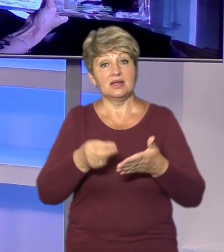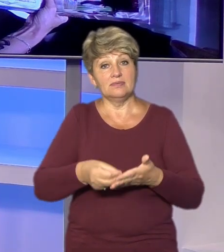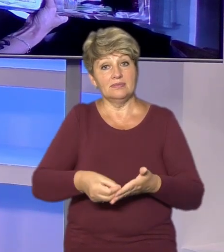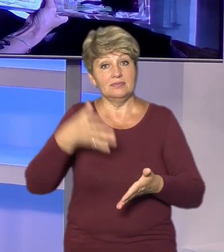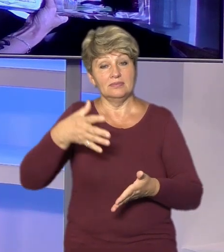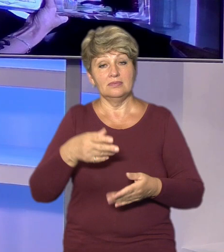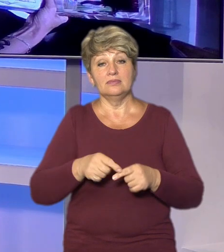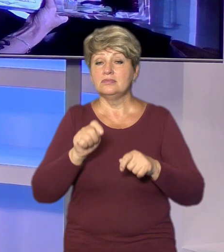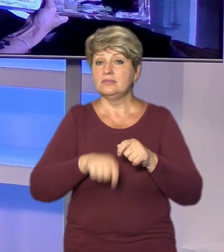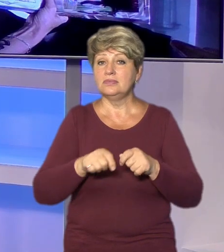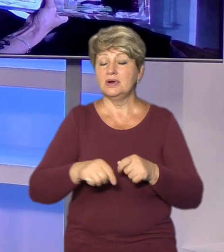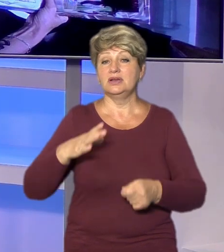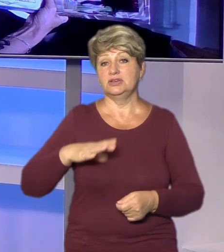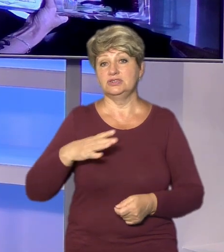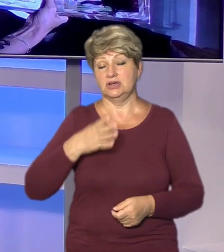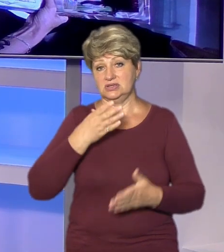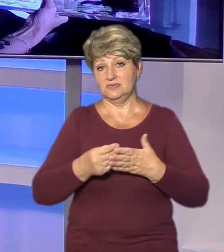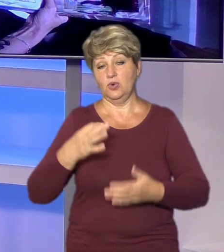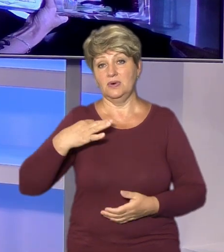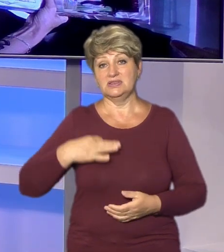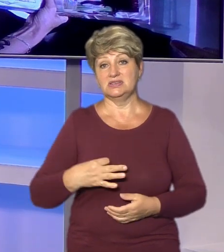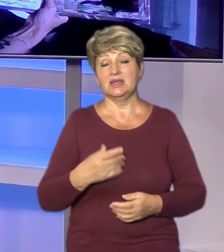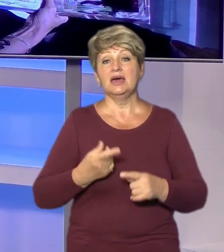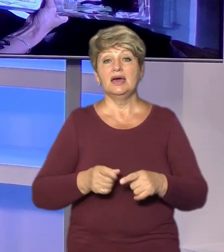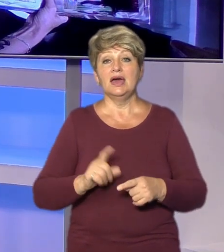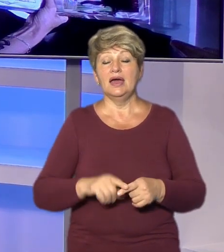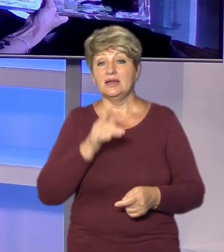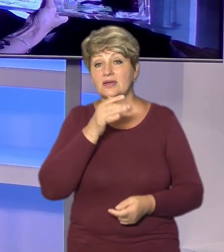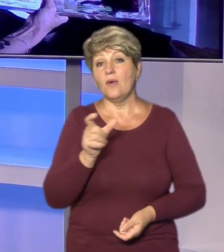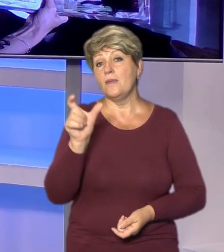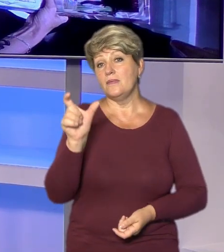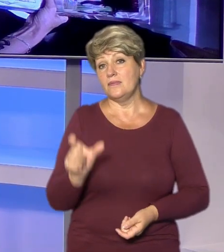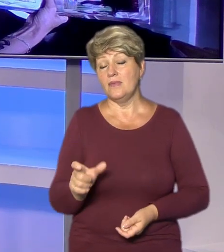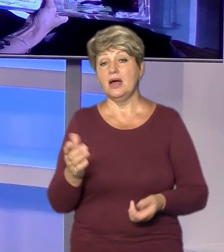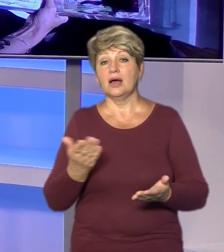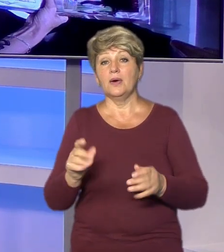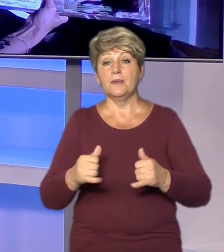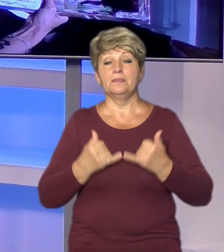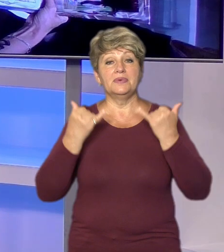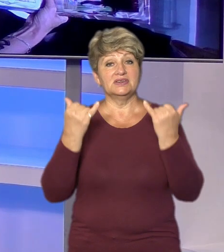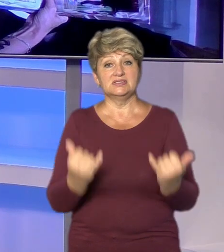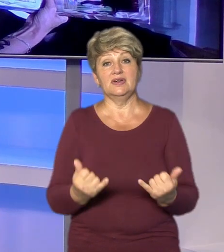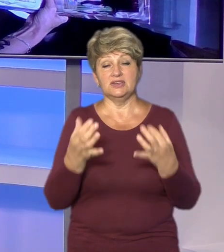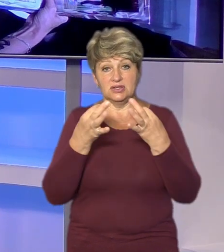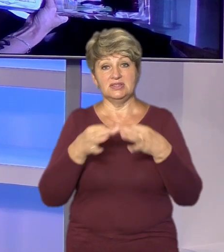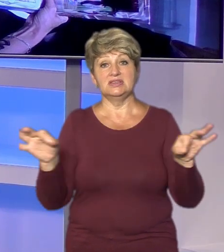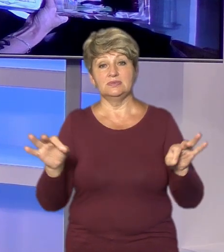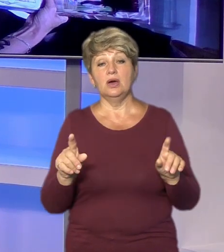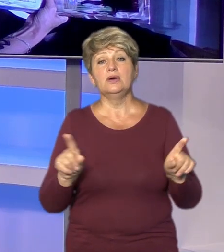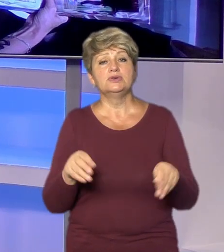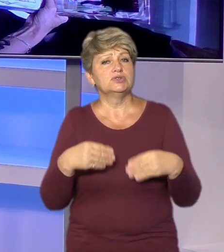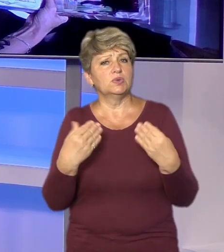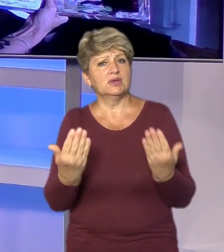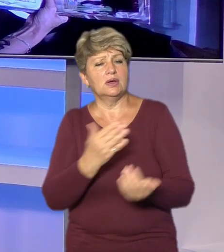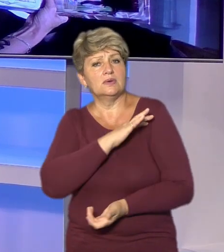чекає тіло свого воїна. Це цикл матеріалів, присвячених нашій незалежності та тим, хто її відстоює. Що надає